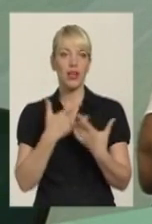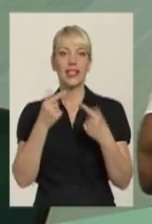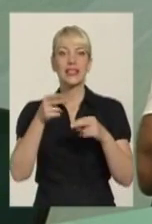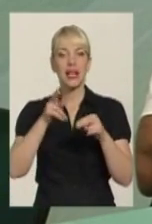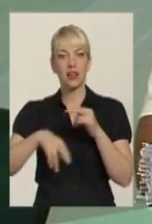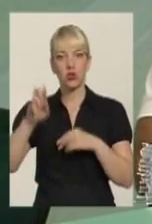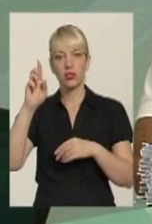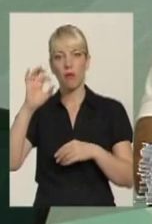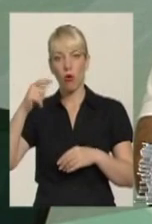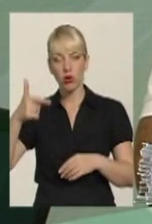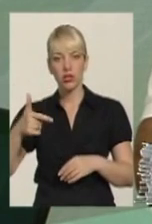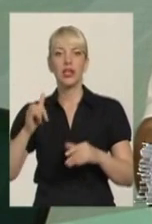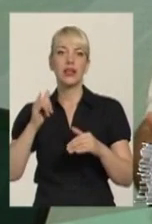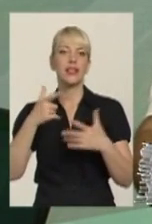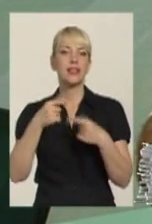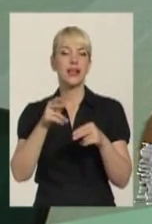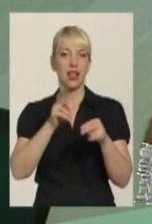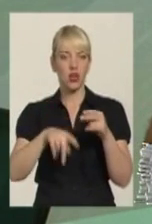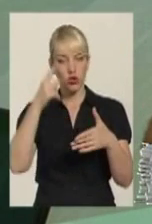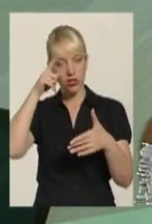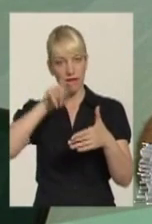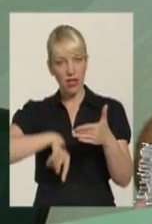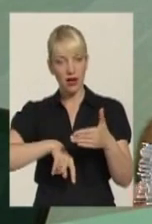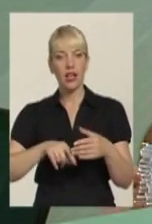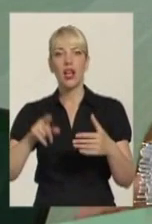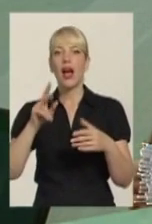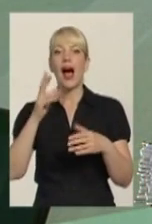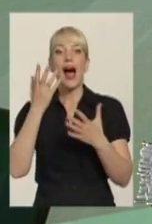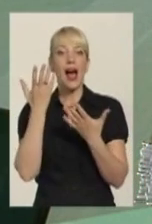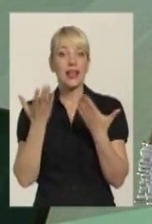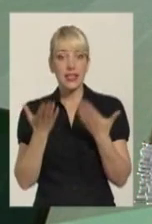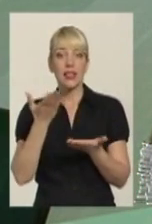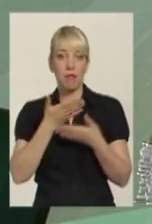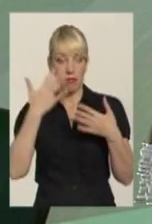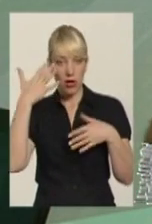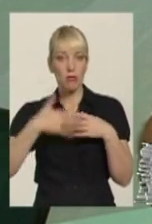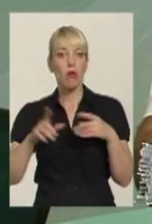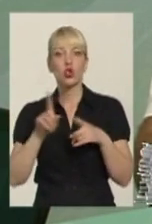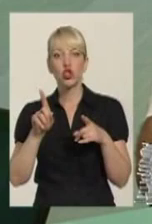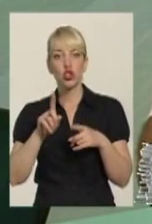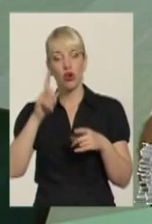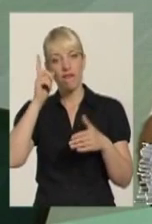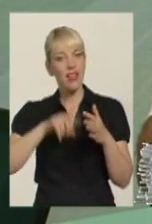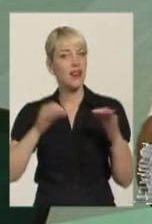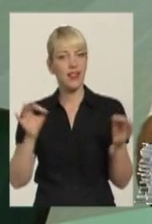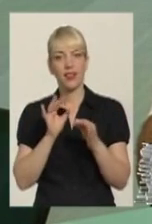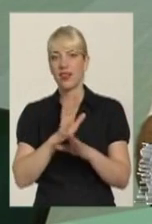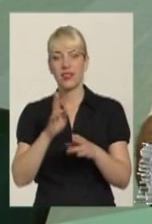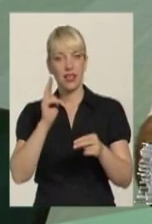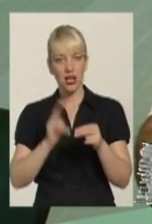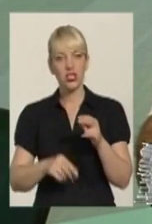де закінчується вера. Але так як ми розуміємо, що це ніколи не закінчується, то я уверен, що